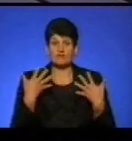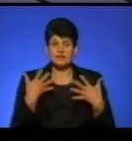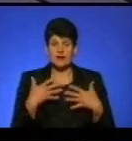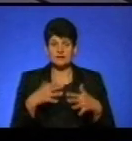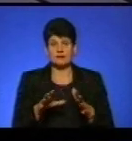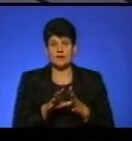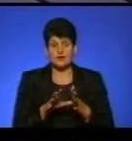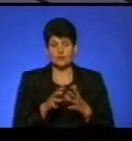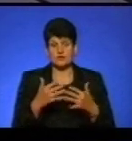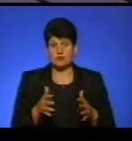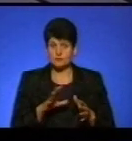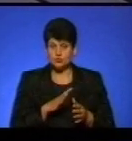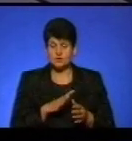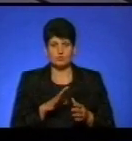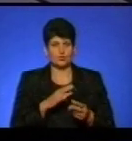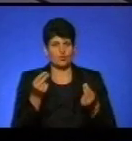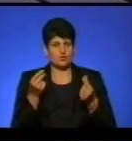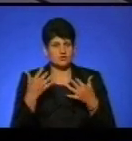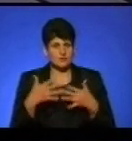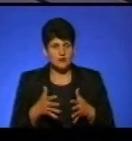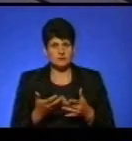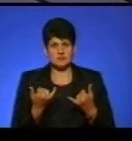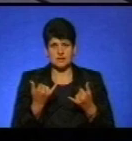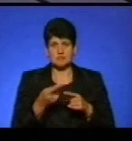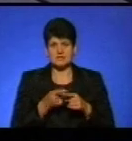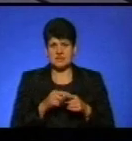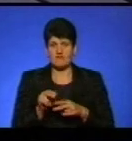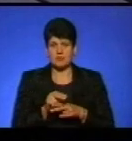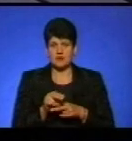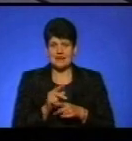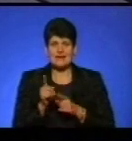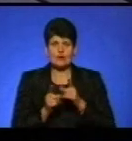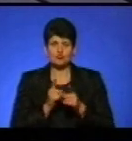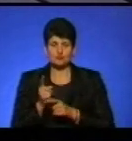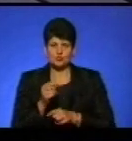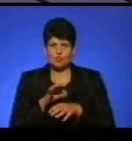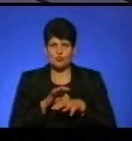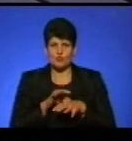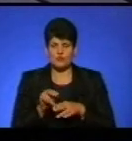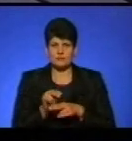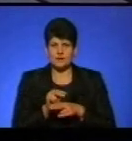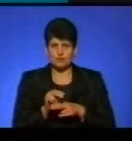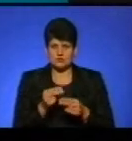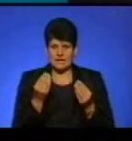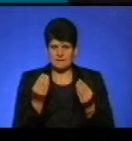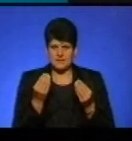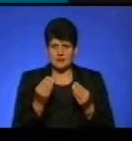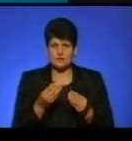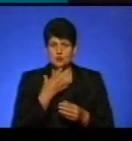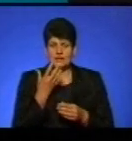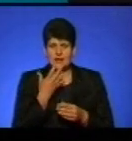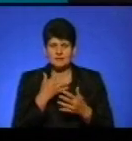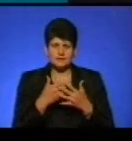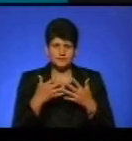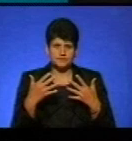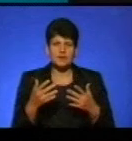енерговтрати були, були в коштах там втрати, але зараз ми це виправляємо. Реконструкцію проводимо, зараз ремонт капітальний з утепленням. Ми